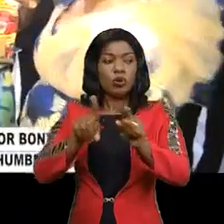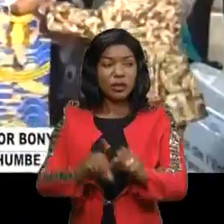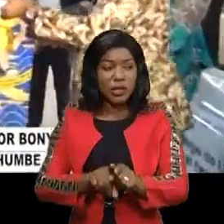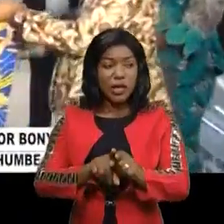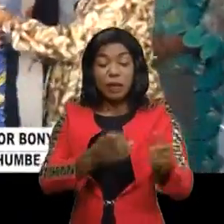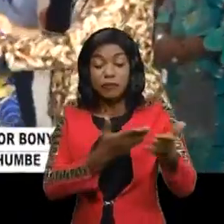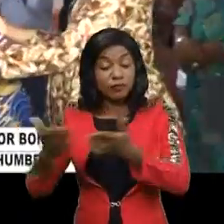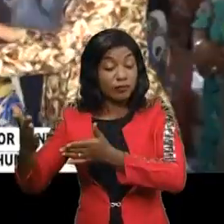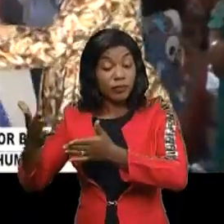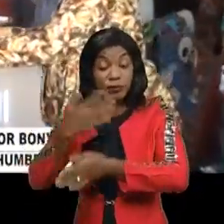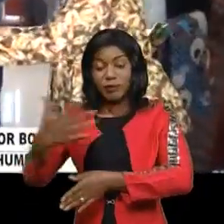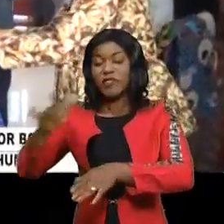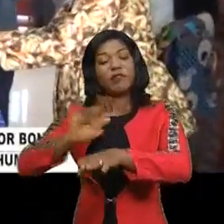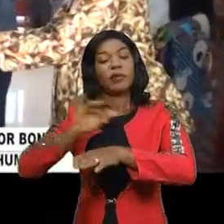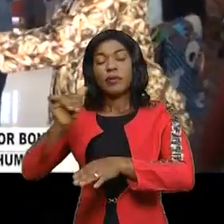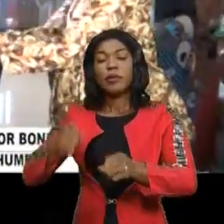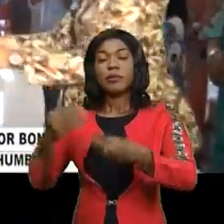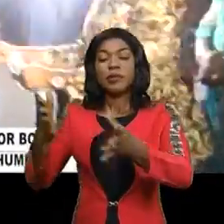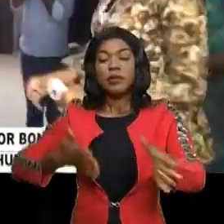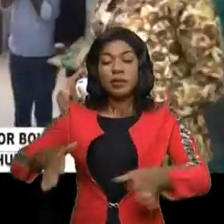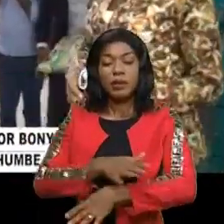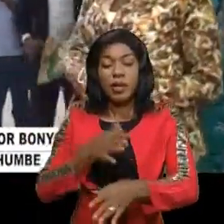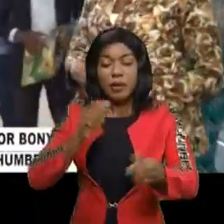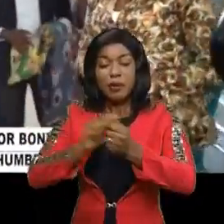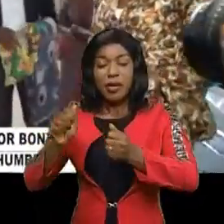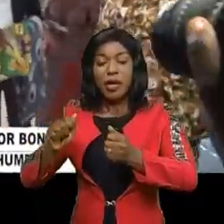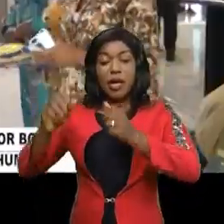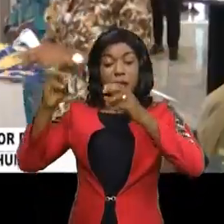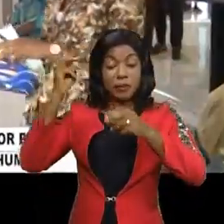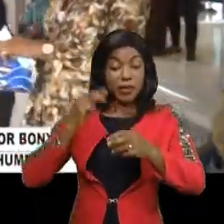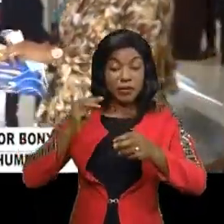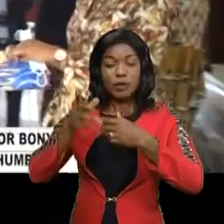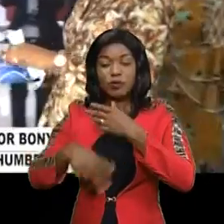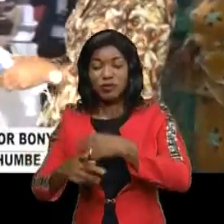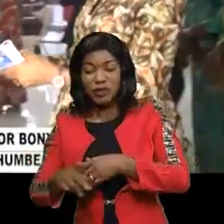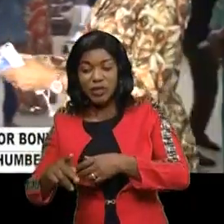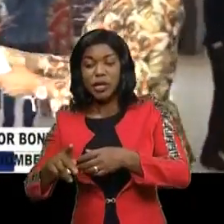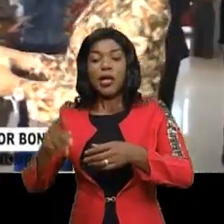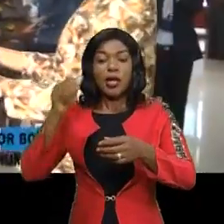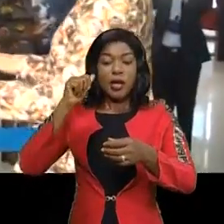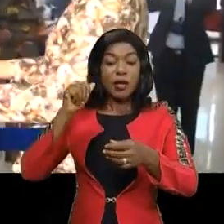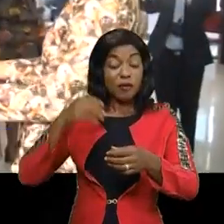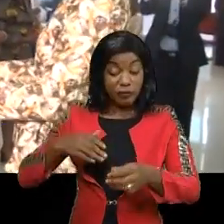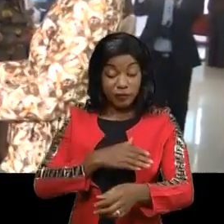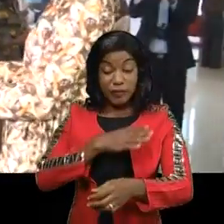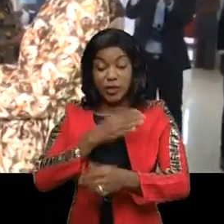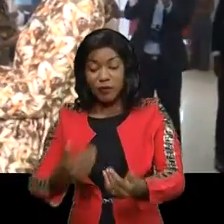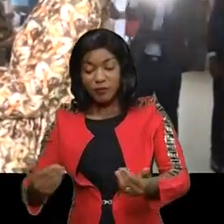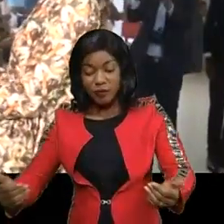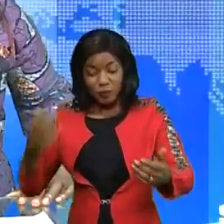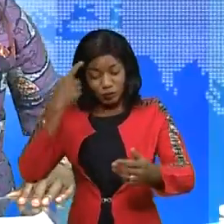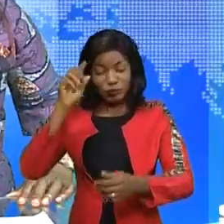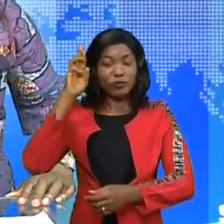vides elles ont reçu des pagnes des mains de la ministre provinciale du genre famille et enfants en termes de souvenirs.